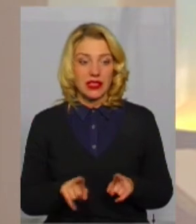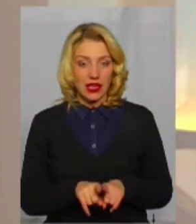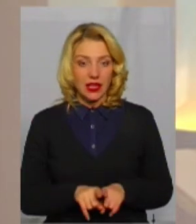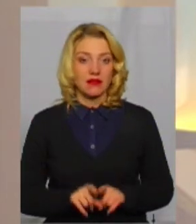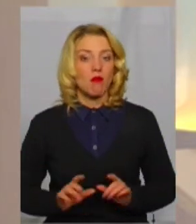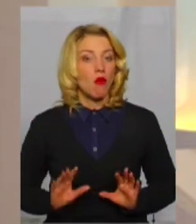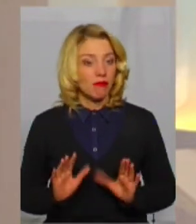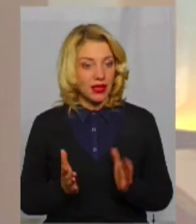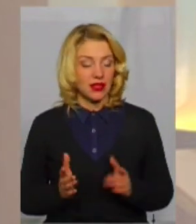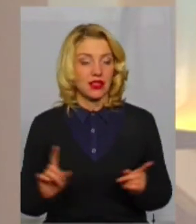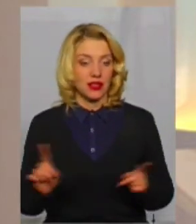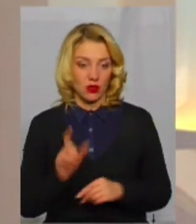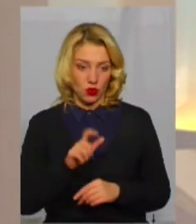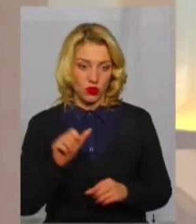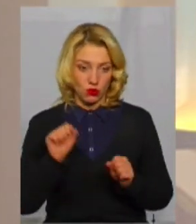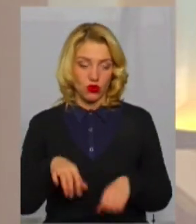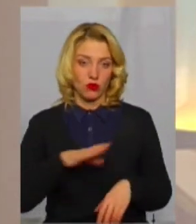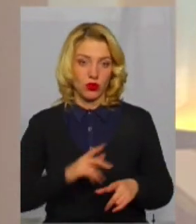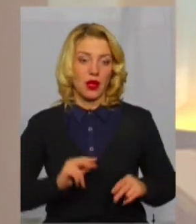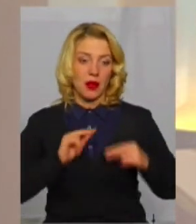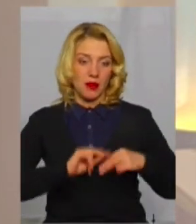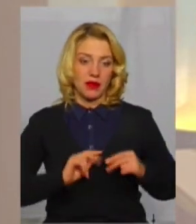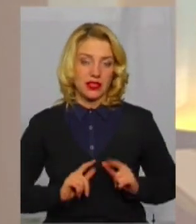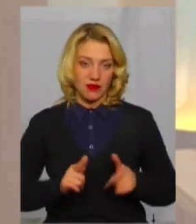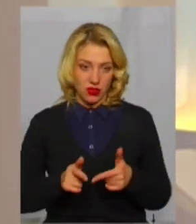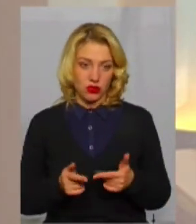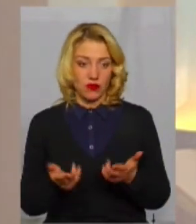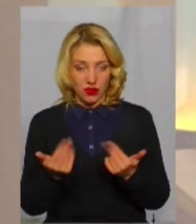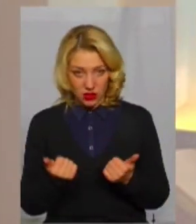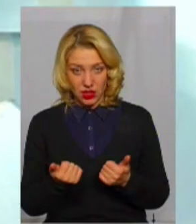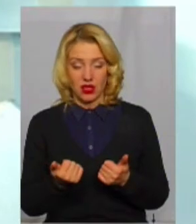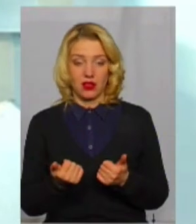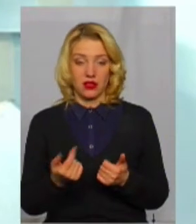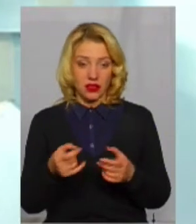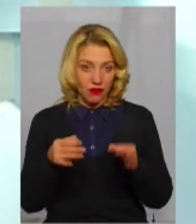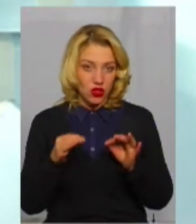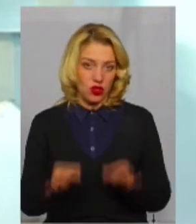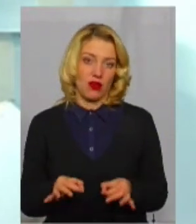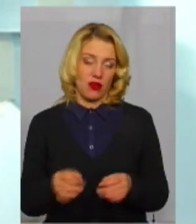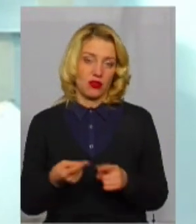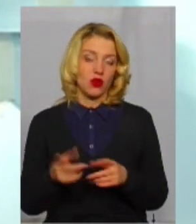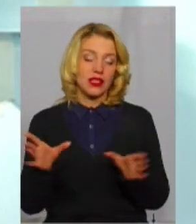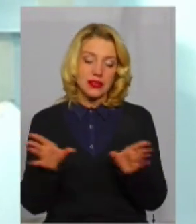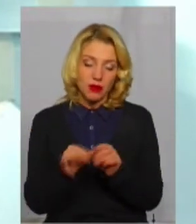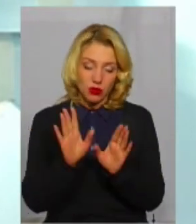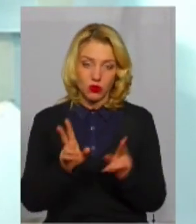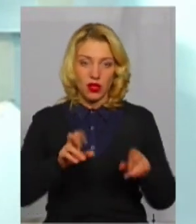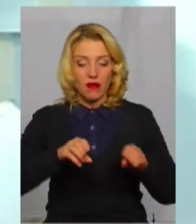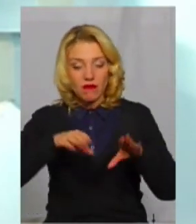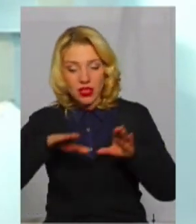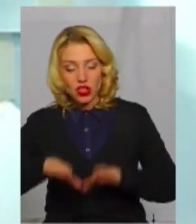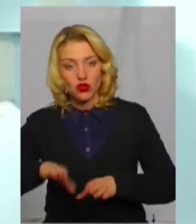який люди можуть бути працевлаштовані. Звичайно. І спільно буде вирішуватися